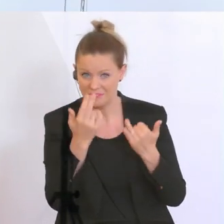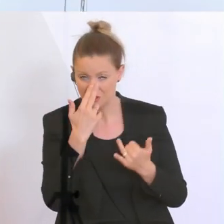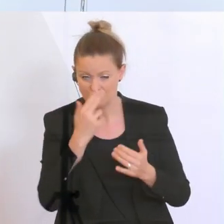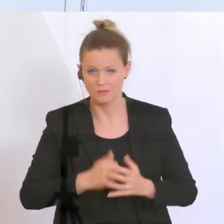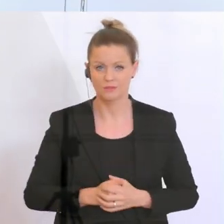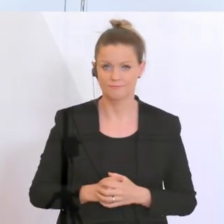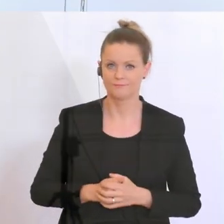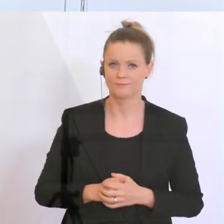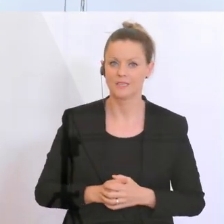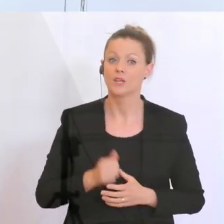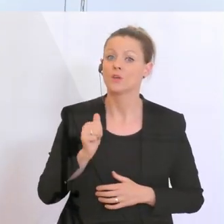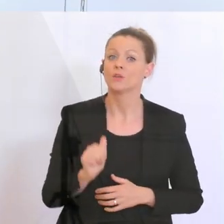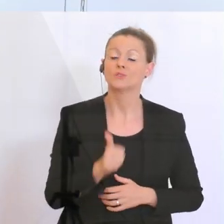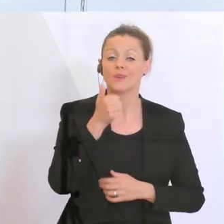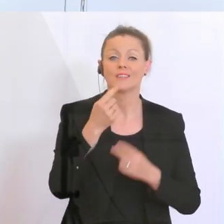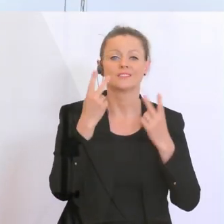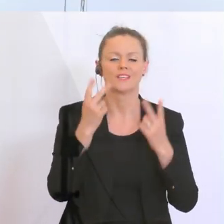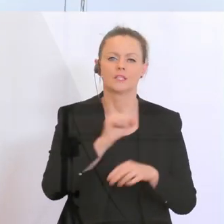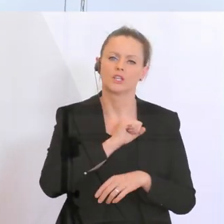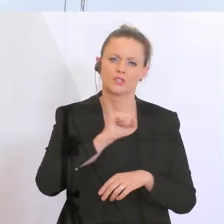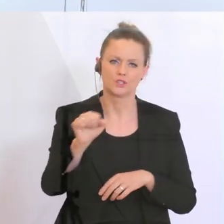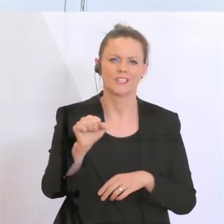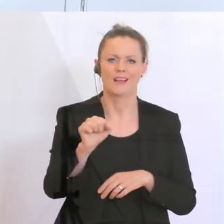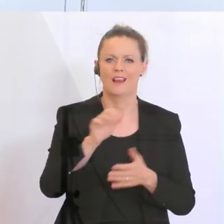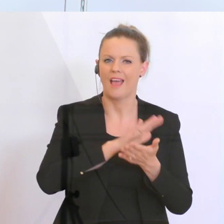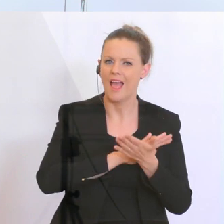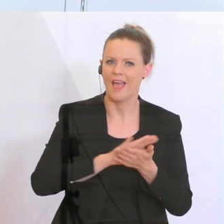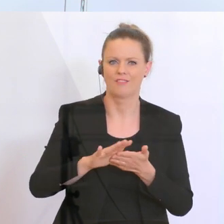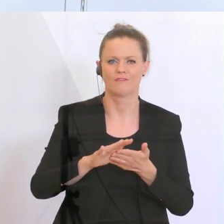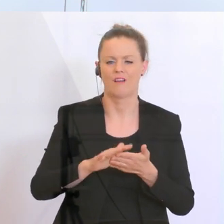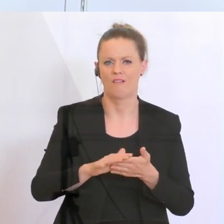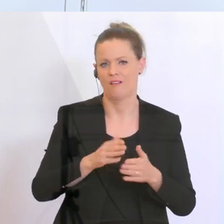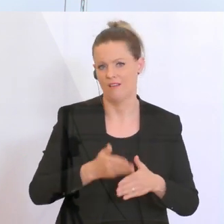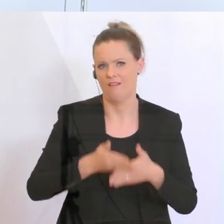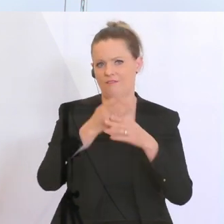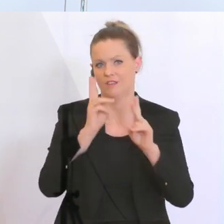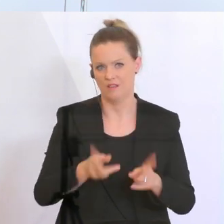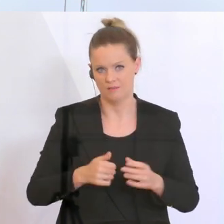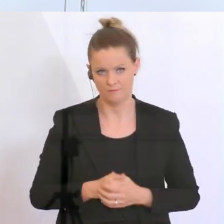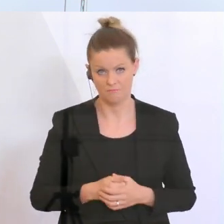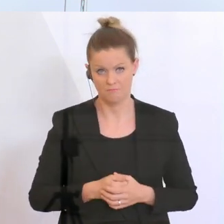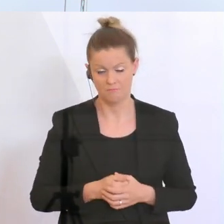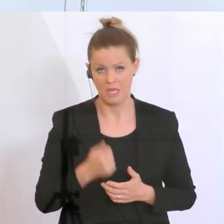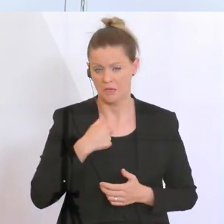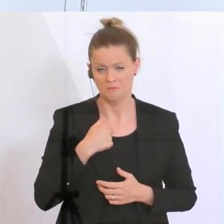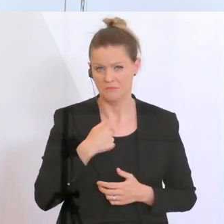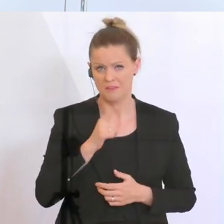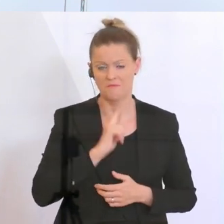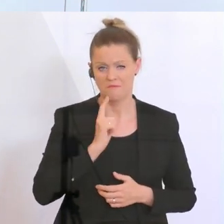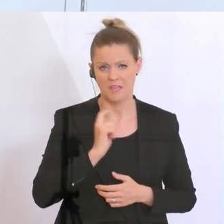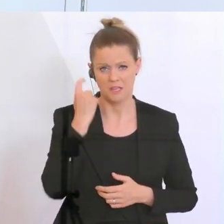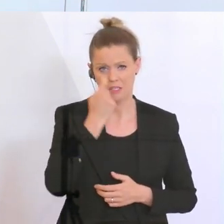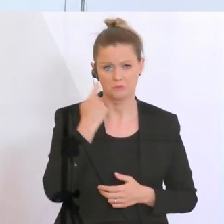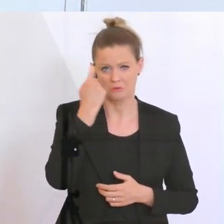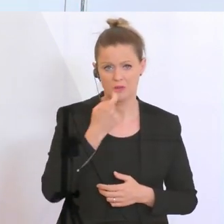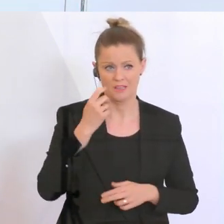Zunächst einmal ist jetzt wichtig, dass wir rasch und unbürokratisch und in ausreichender Höhe helfen. Ich mache mir hier weniger Sorgen, ob das reichen